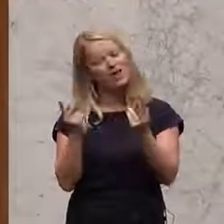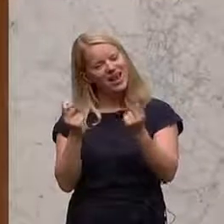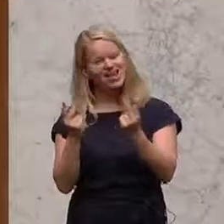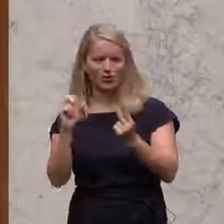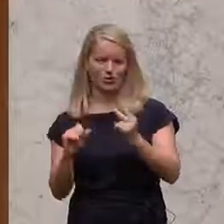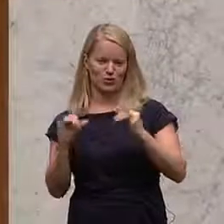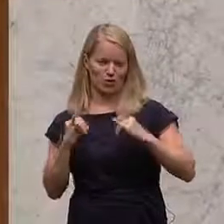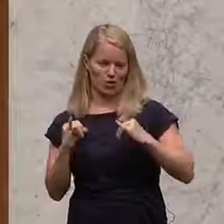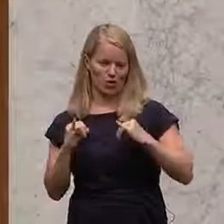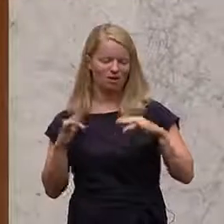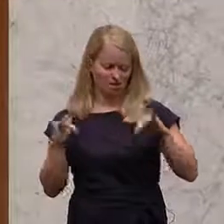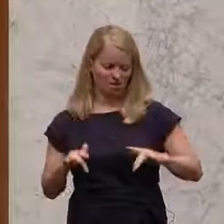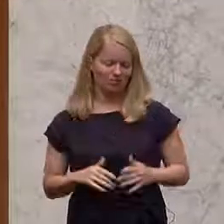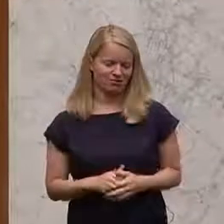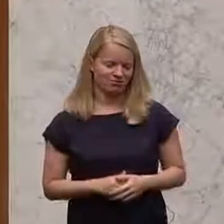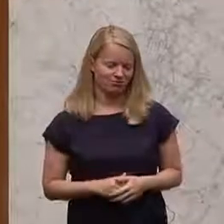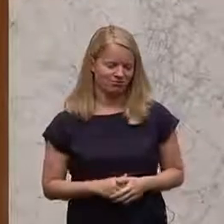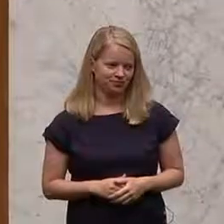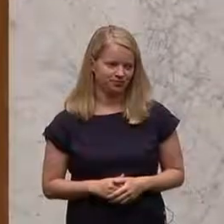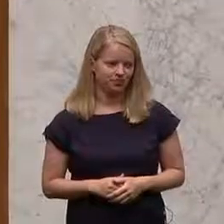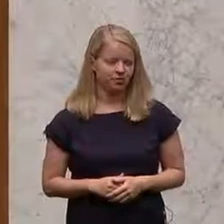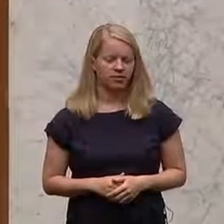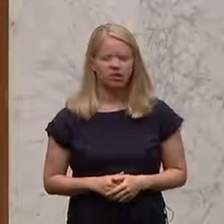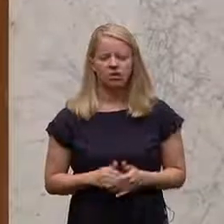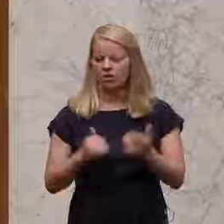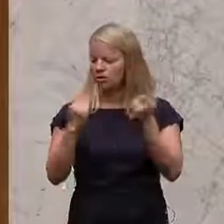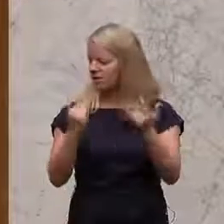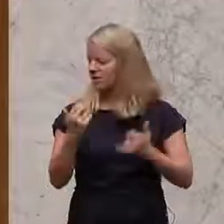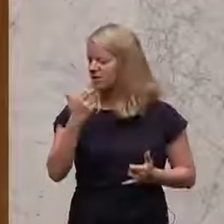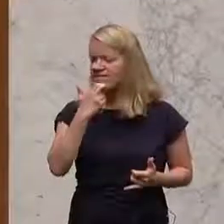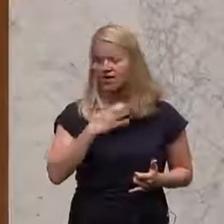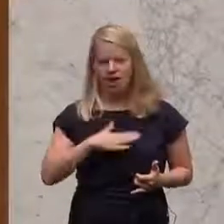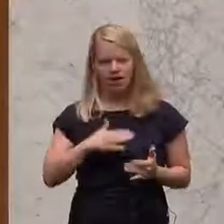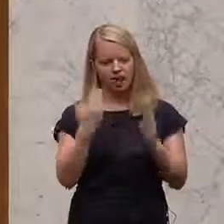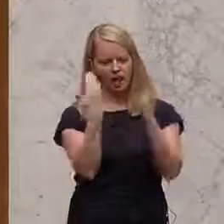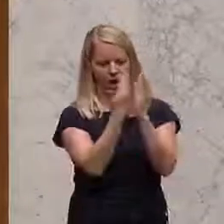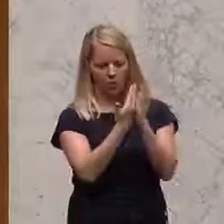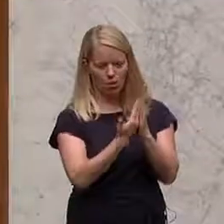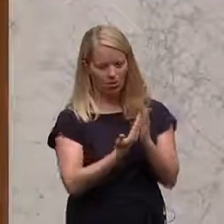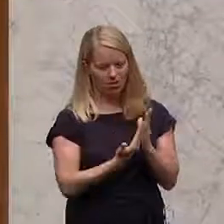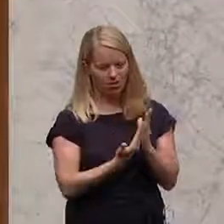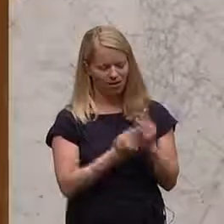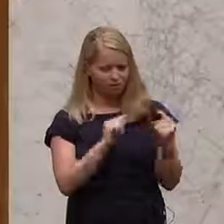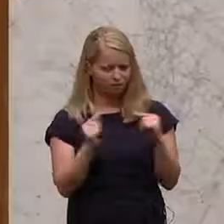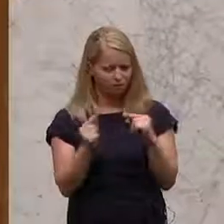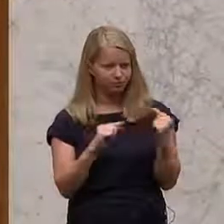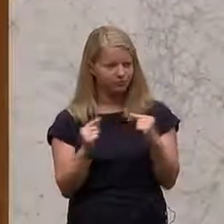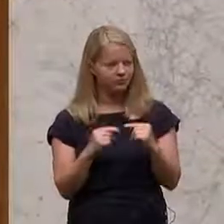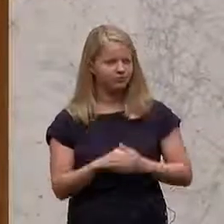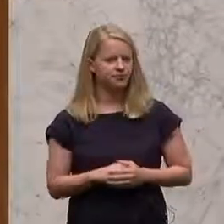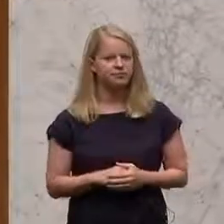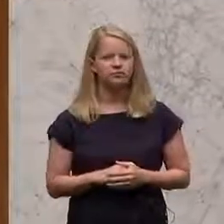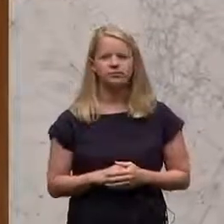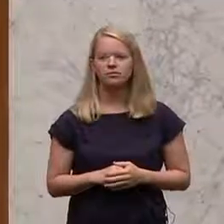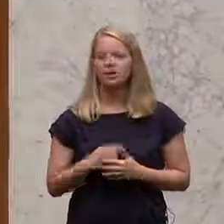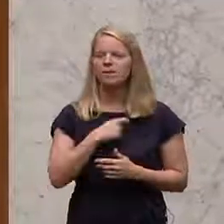deutet. Und jetzt lassen Sie mich ein bisschen auf die Argumente eingehen, die von jenen Parteien gekommen sind, die